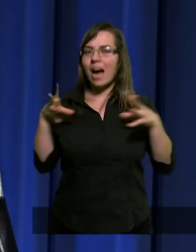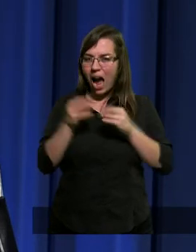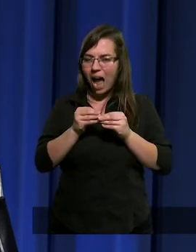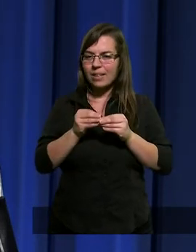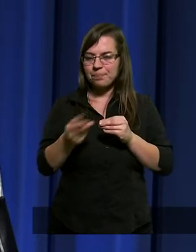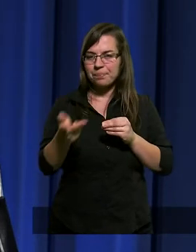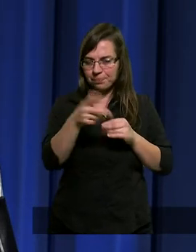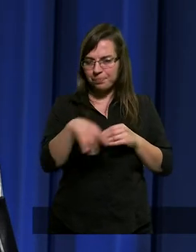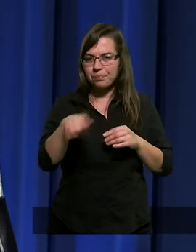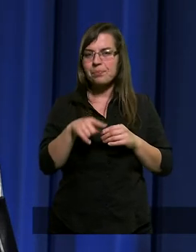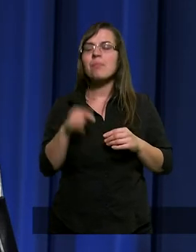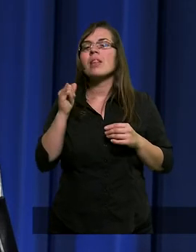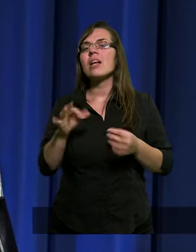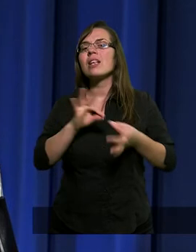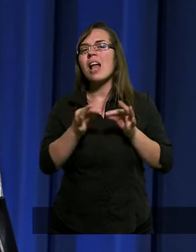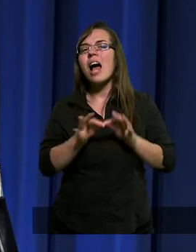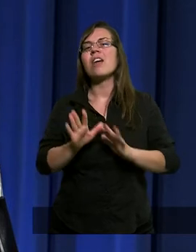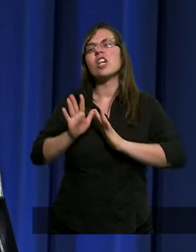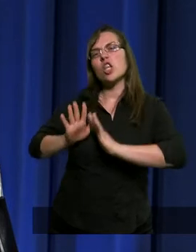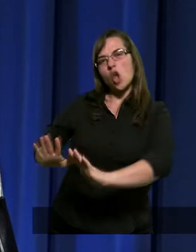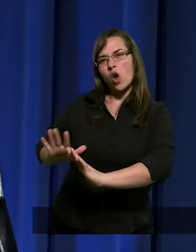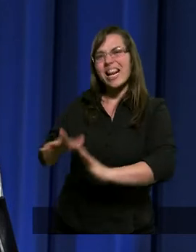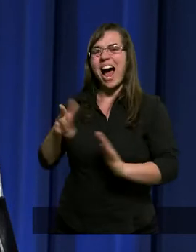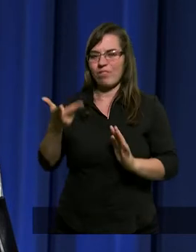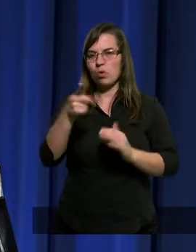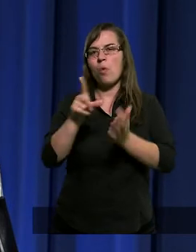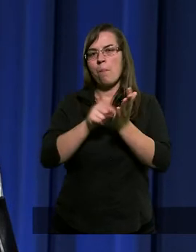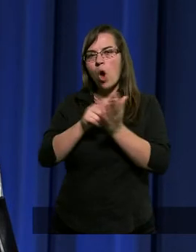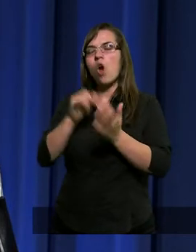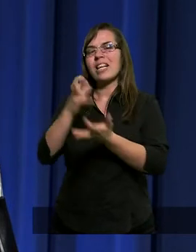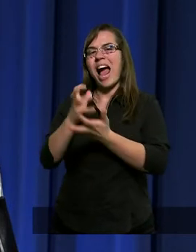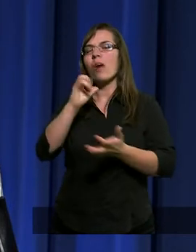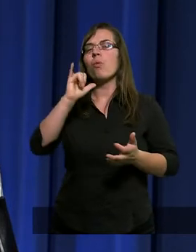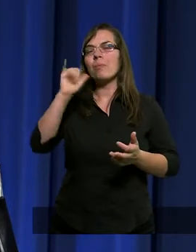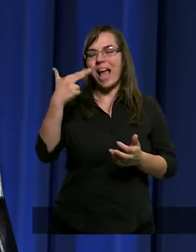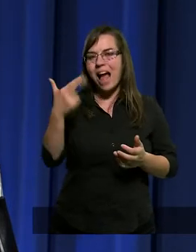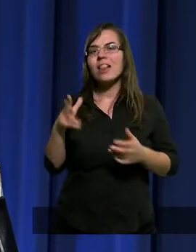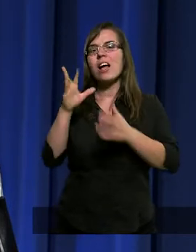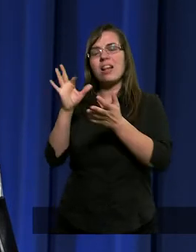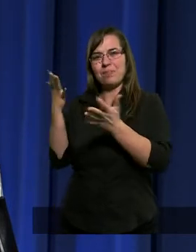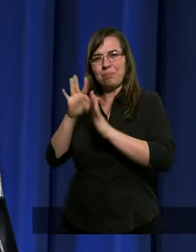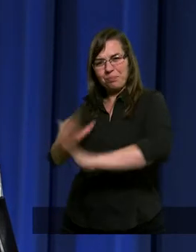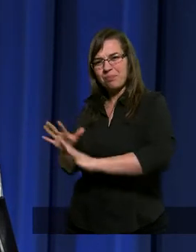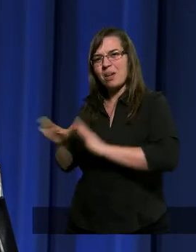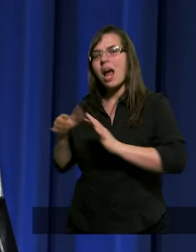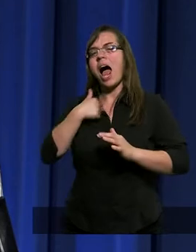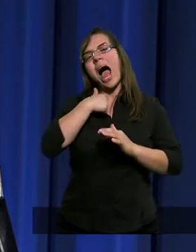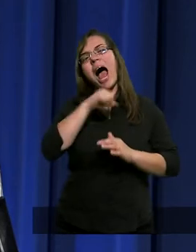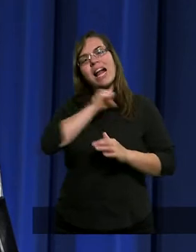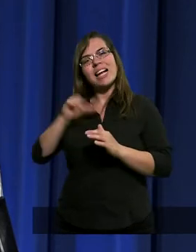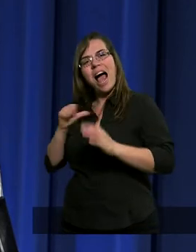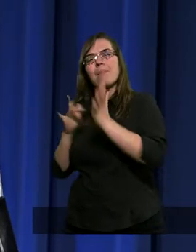razem z nimi. A nawet zostawił ich w pewnym miejscu, a poszedł na miejsce,